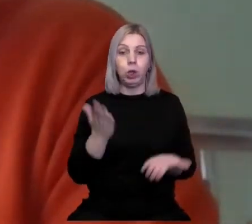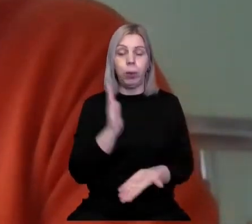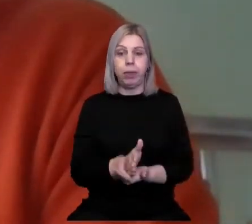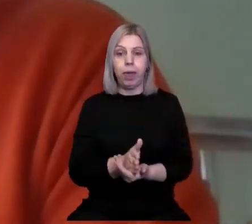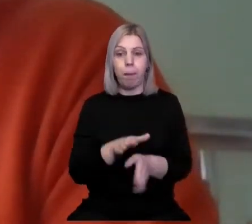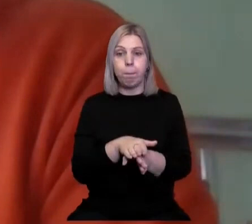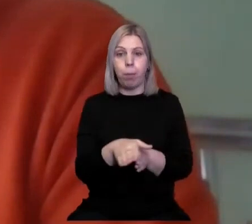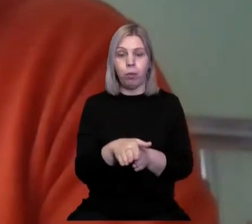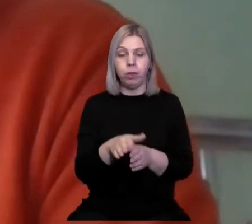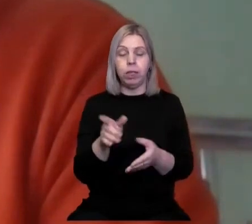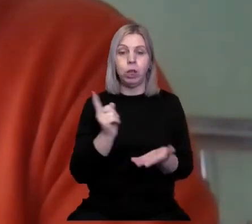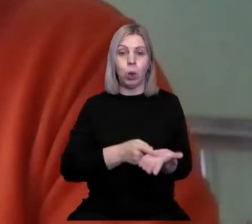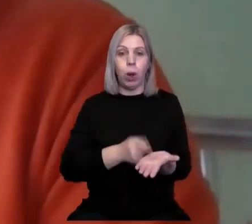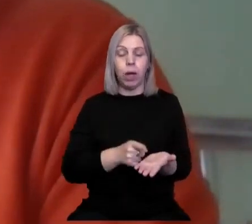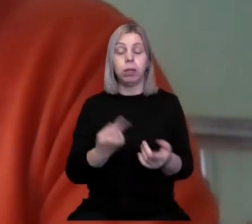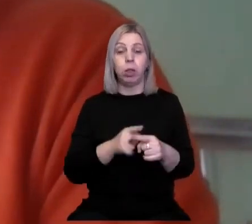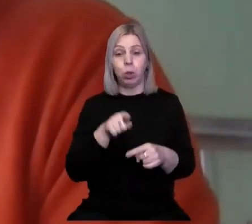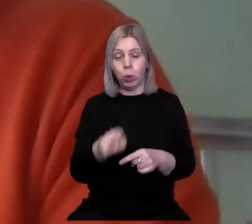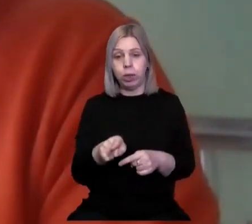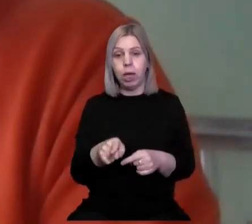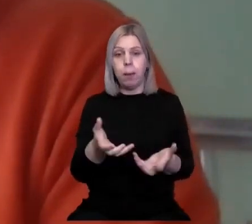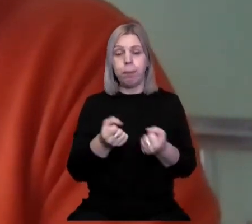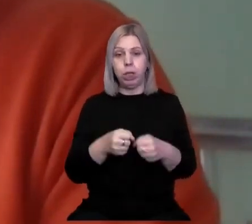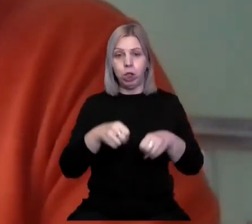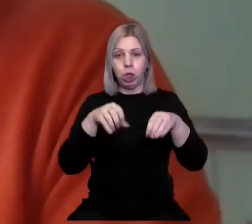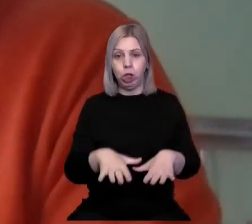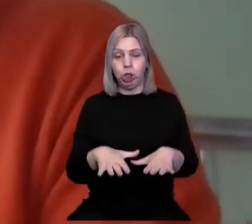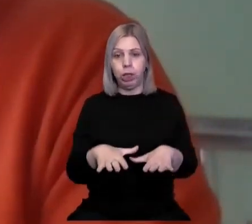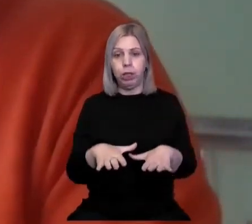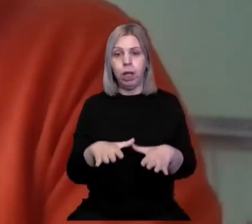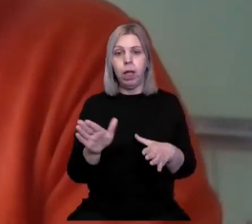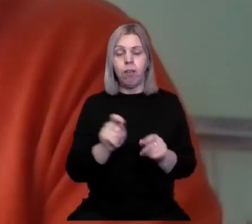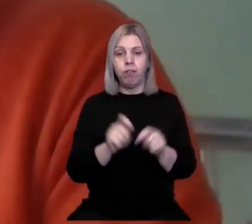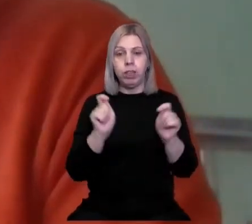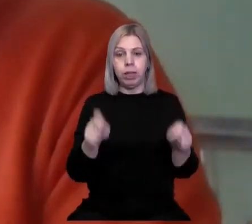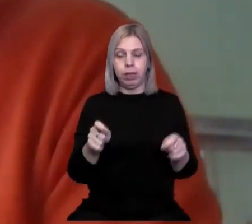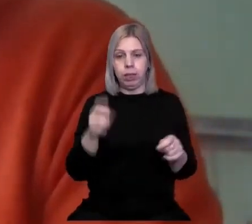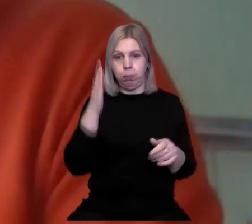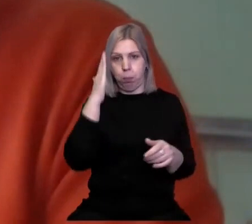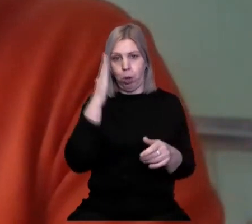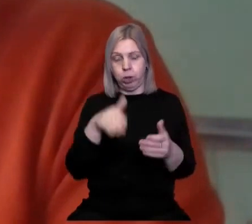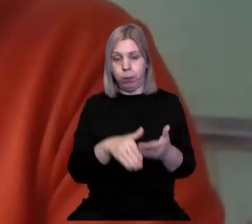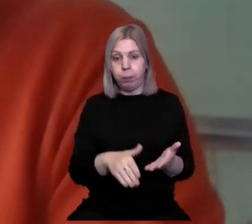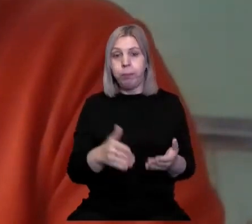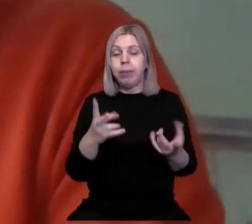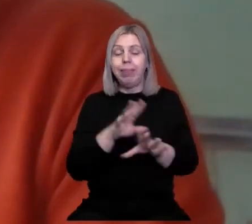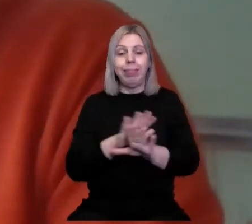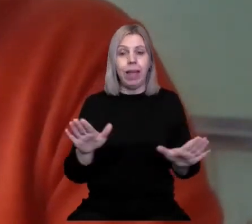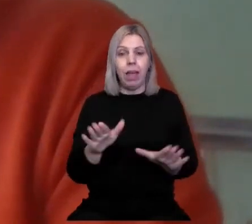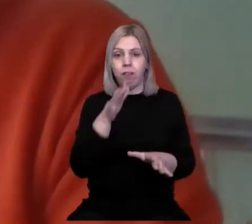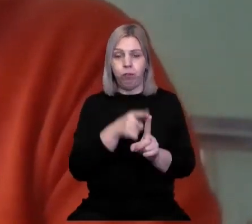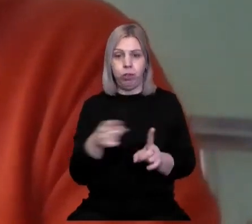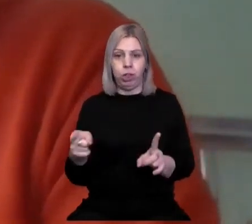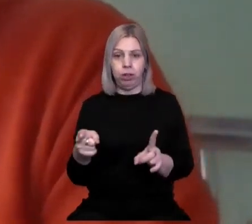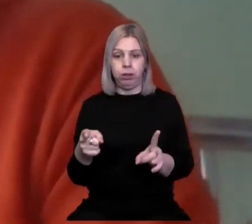повні аргументи, тоді прийняти рішення в відкритий спосіб. Тобто, не під